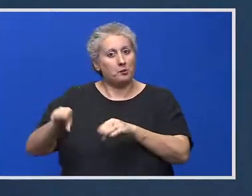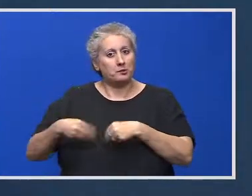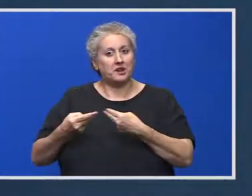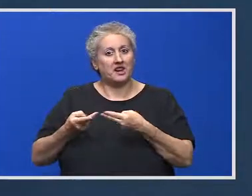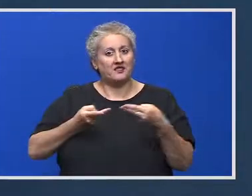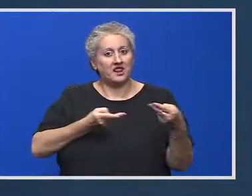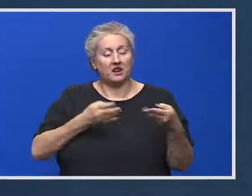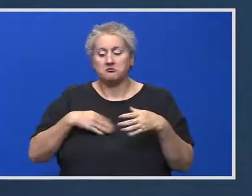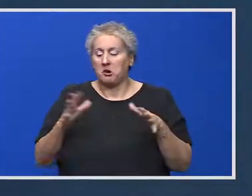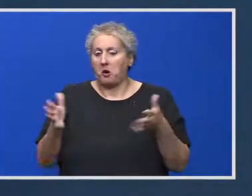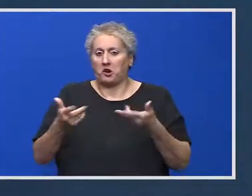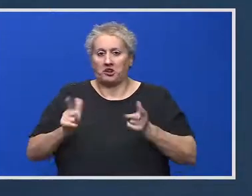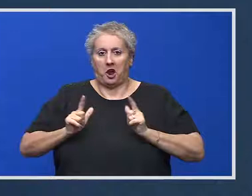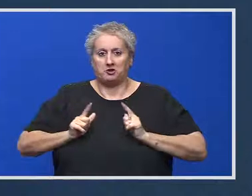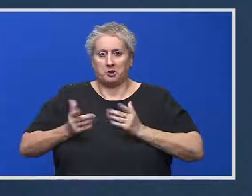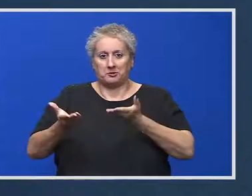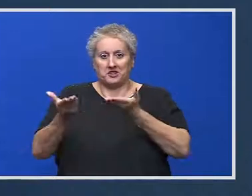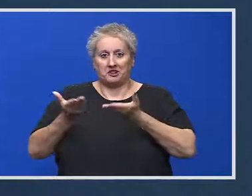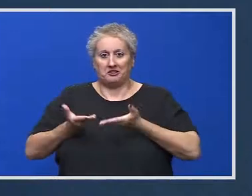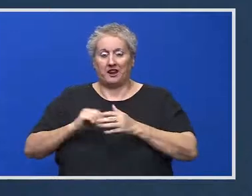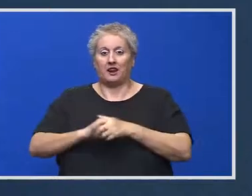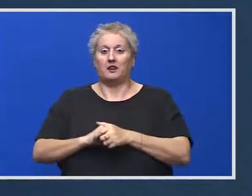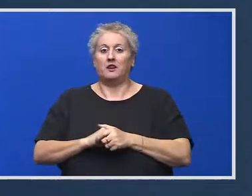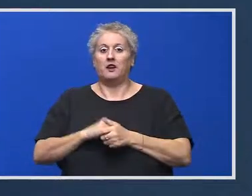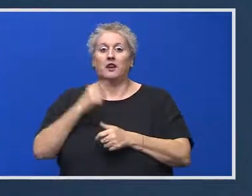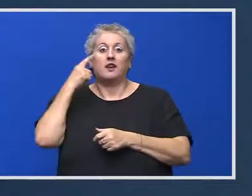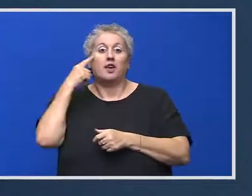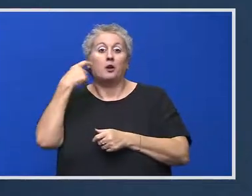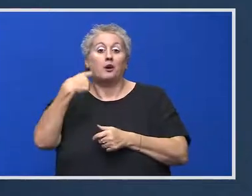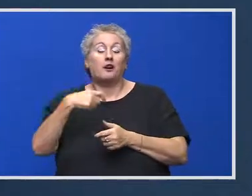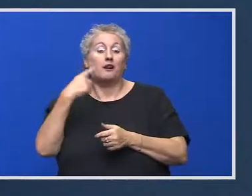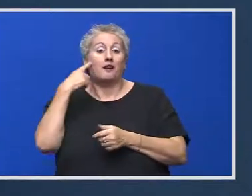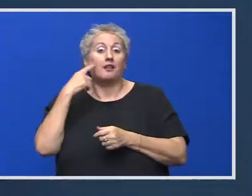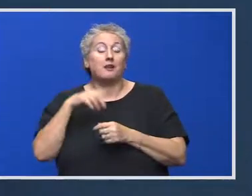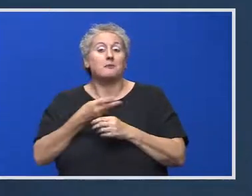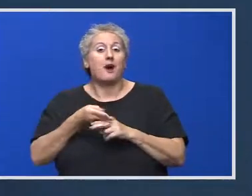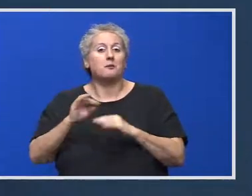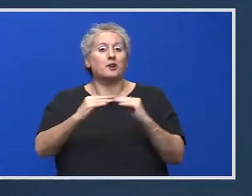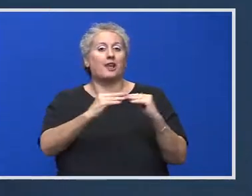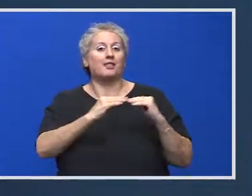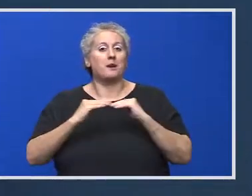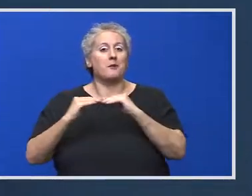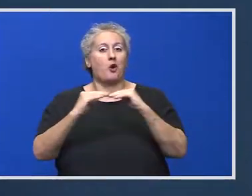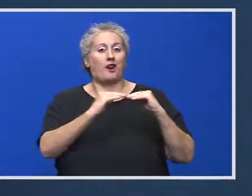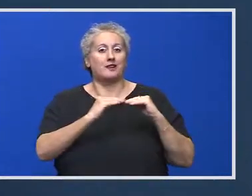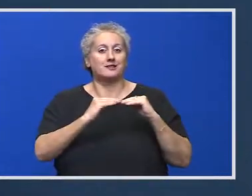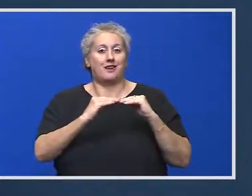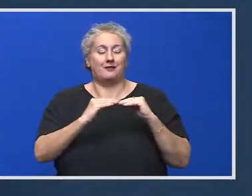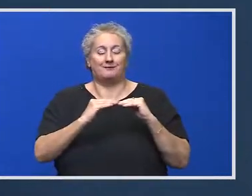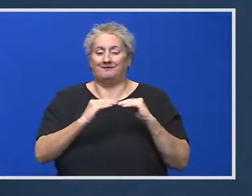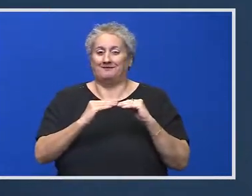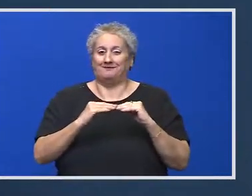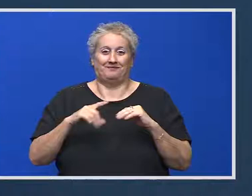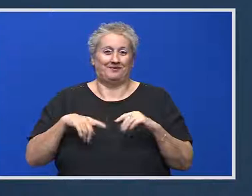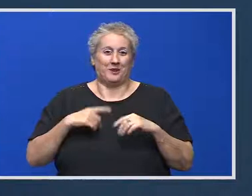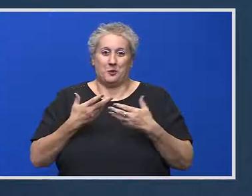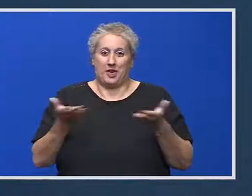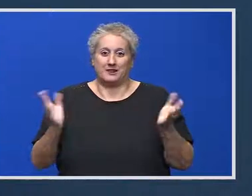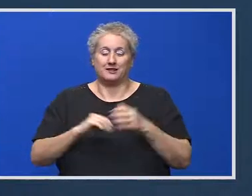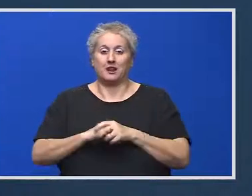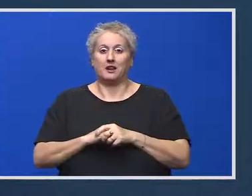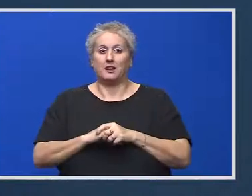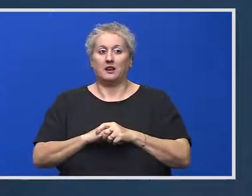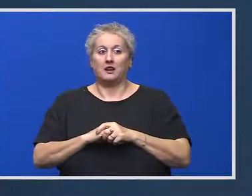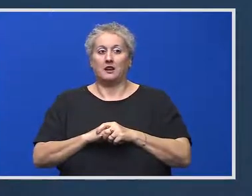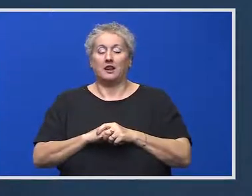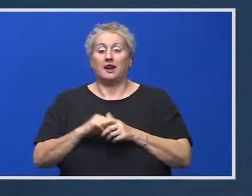și aștept oricând să vină. Deci eu cred că mai multă democrație decât a fost în acest guvern nu a existat. Mulțumesc. Bună ziua,